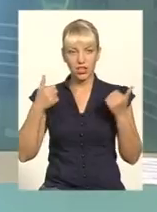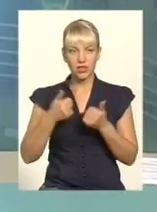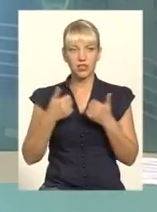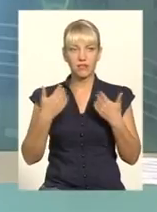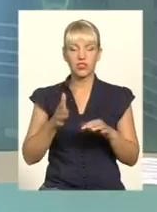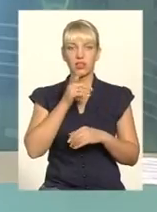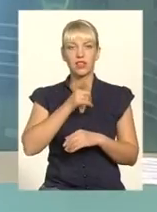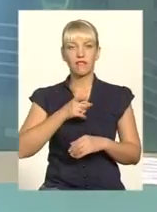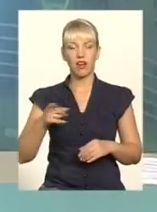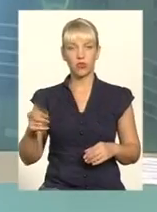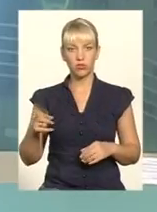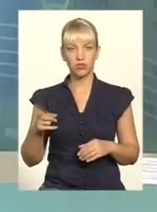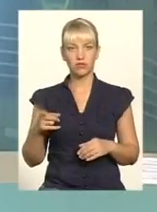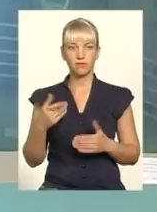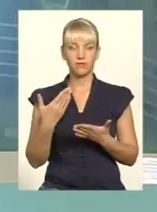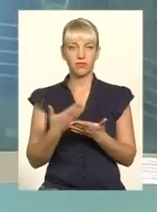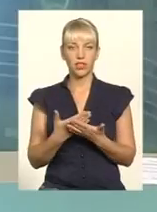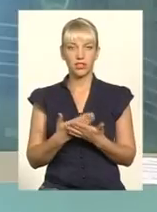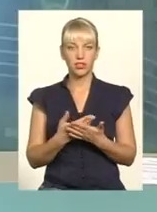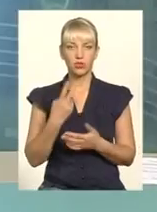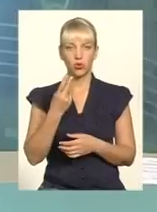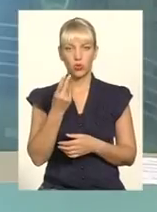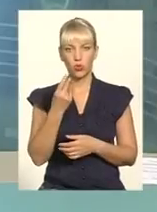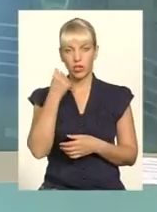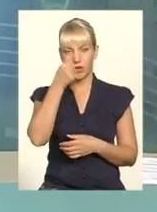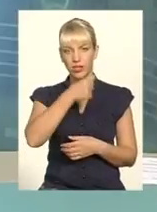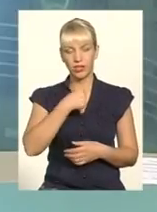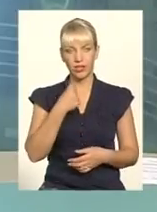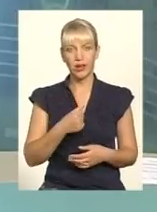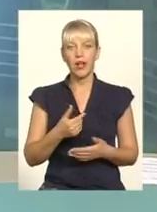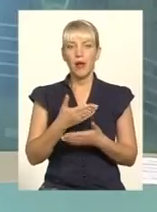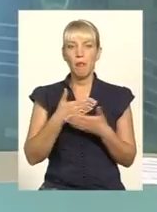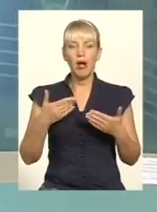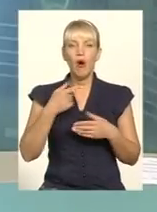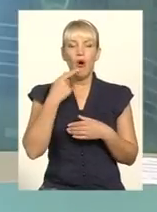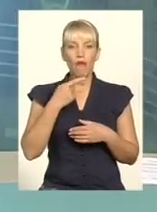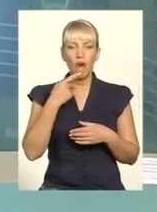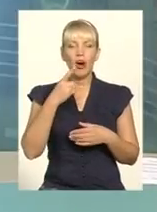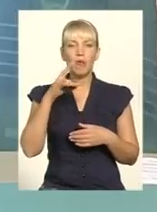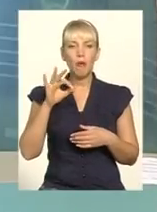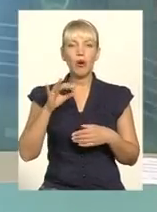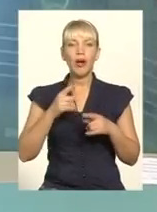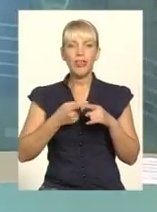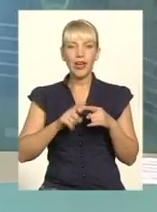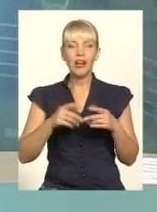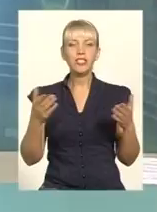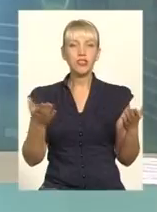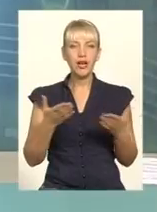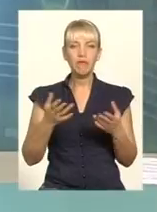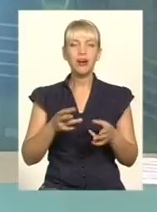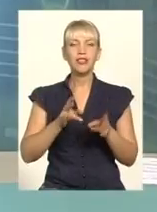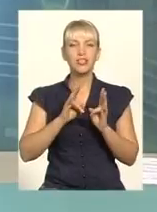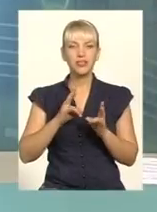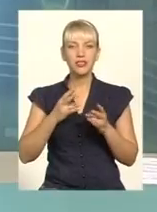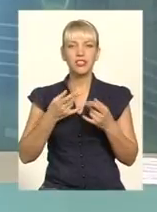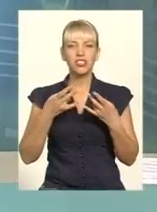тривають фактично другий рік. Говоримо про те, чим шкідливі